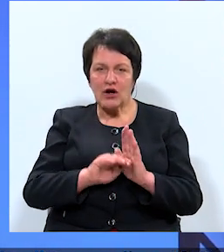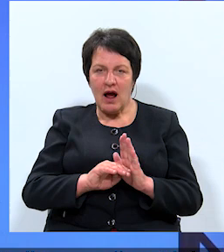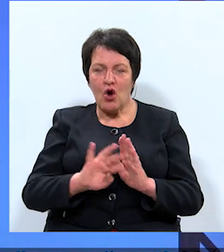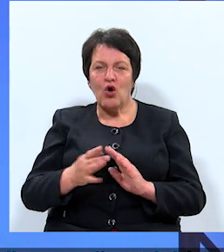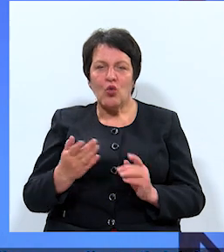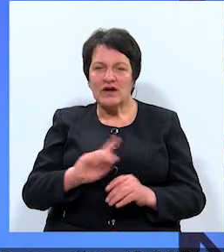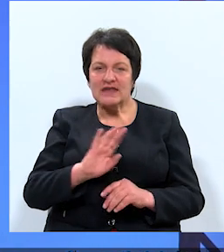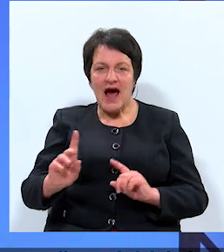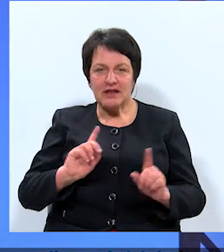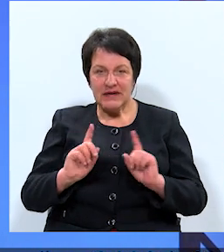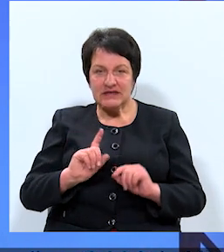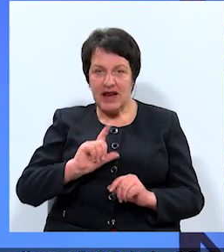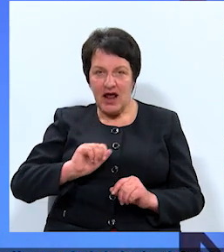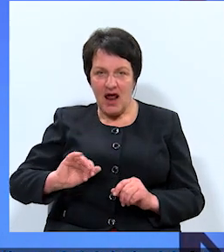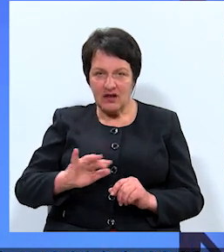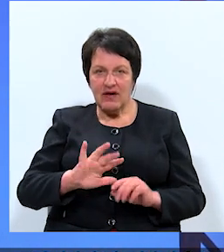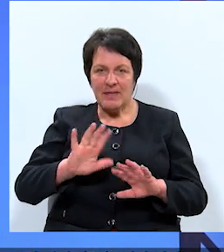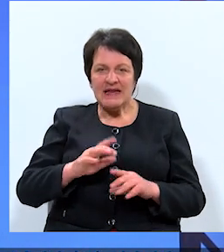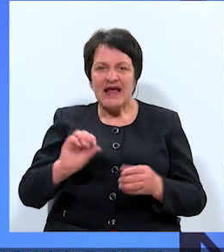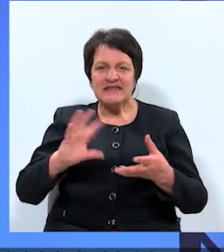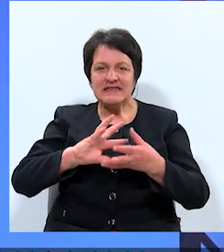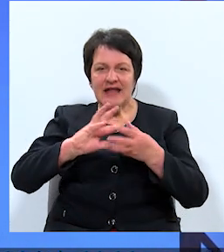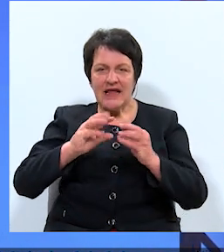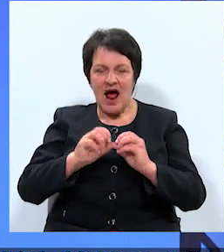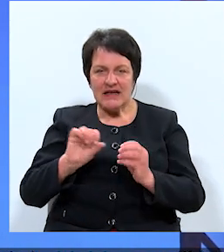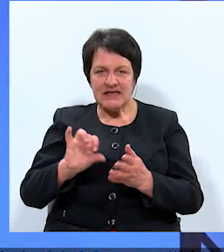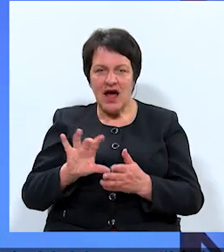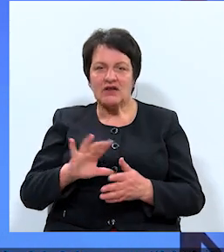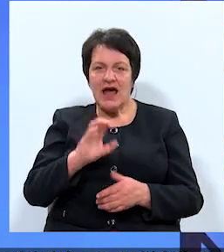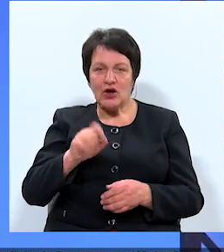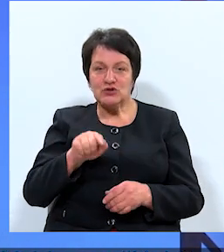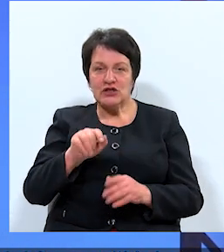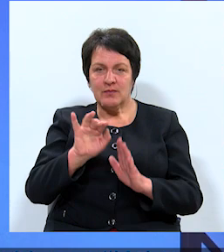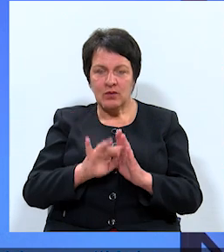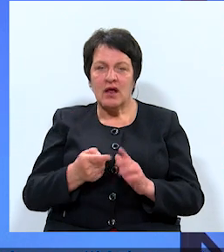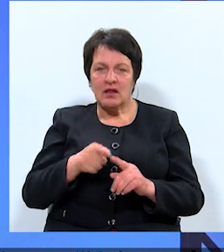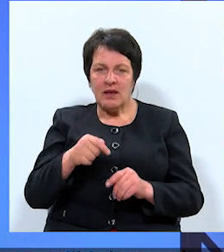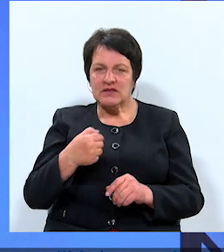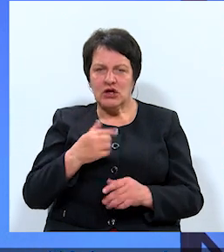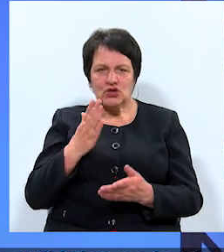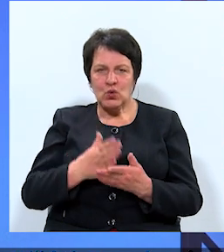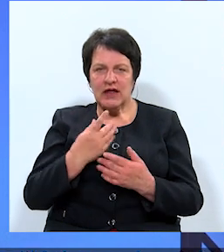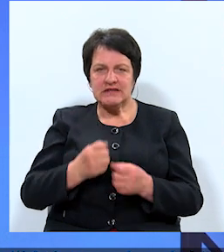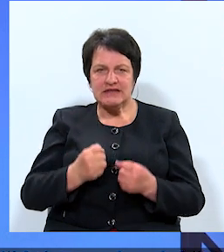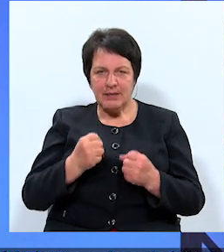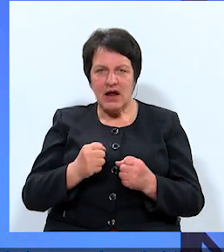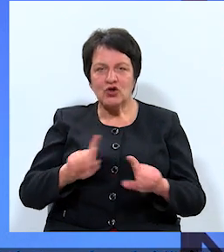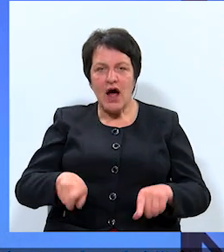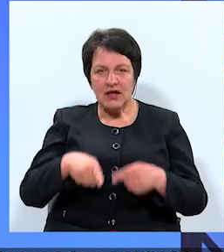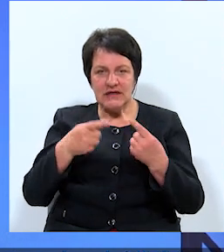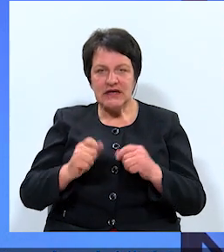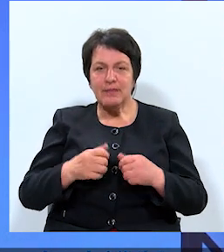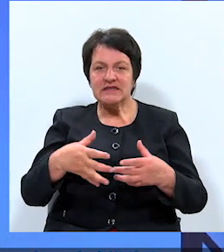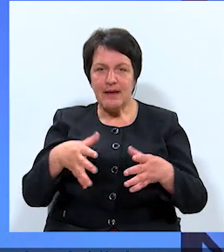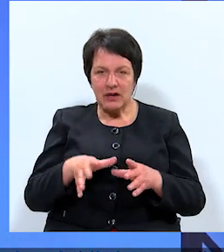neadministrē Latvijā, bet centralizēta Eiropā šīs programmas, tāpēc es noteikti stiprinātu attīstības departamentu